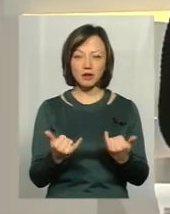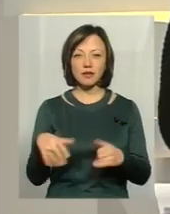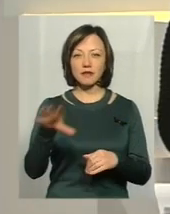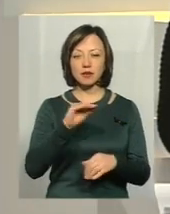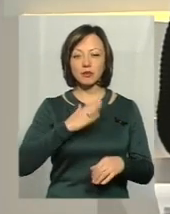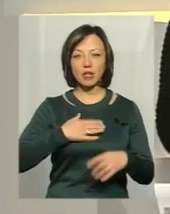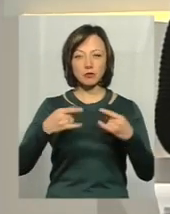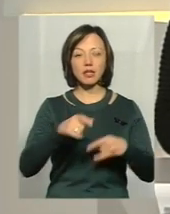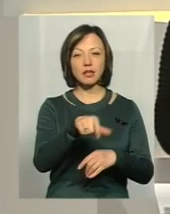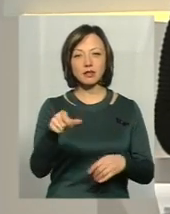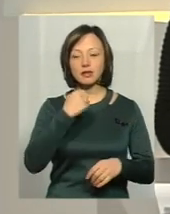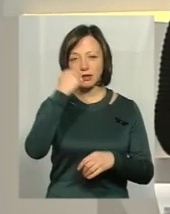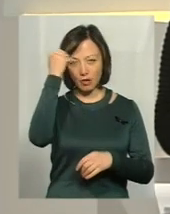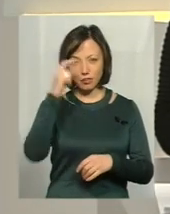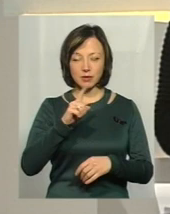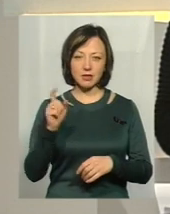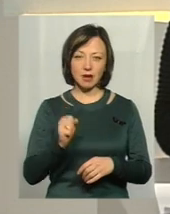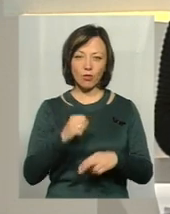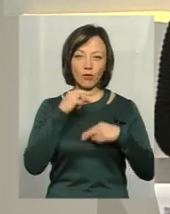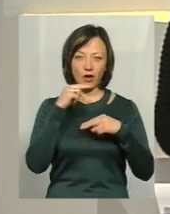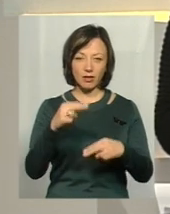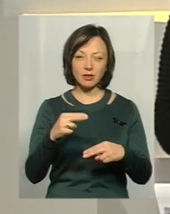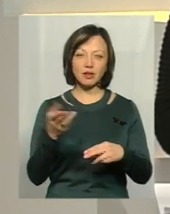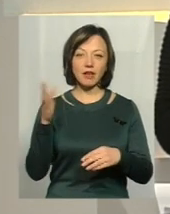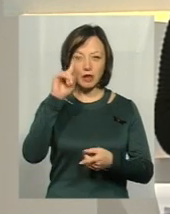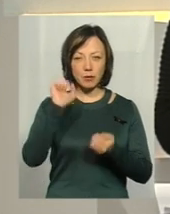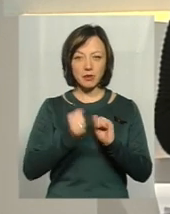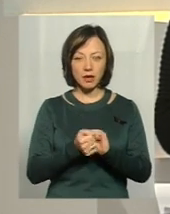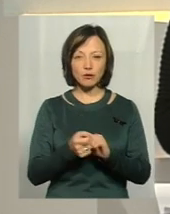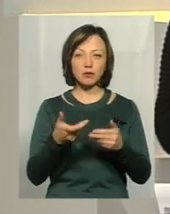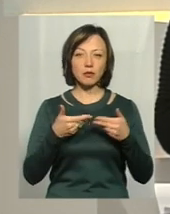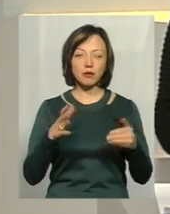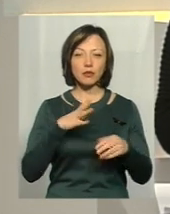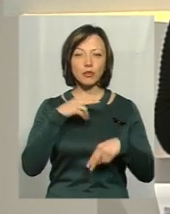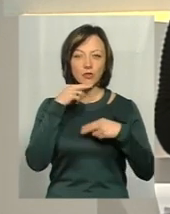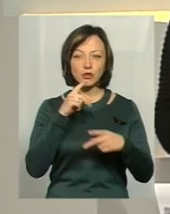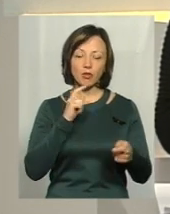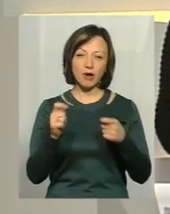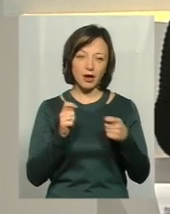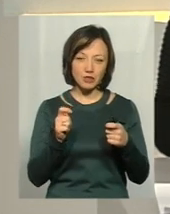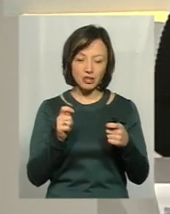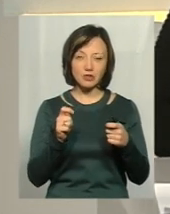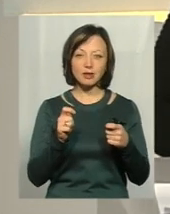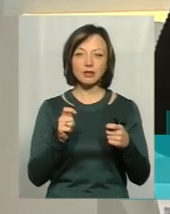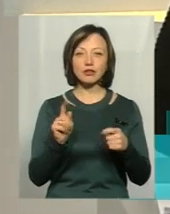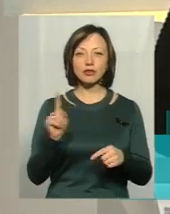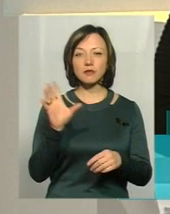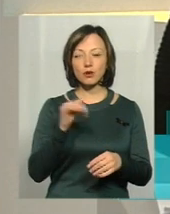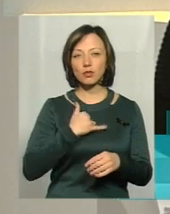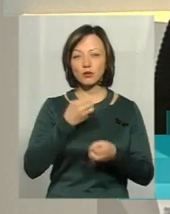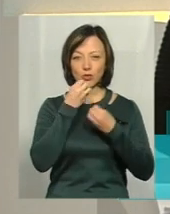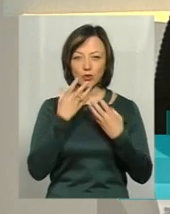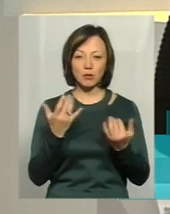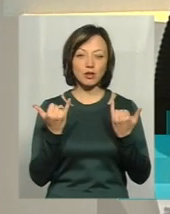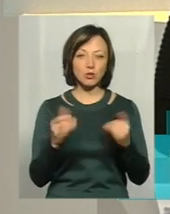Усім нашим телеглядачам дякуємо за увагу. Давайте пам'ятати, щоб ми були пильні, обережні, щоб все в нас було